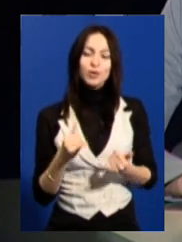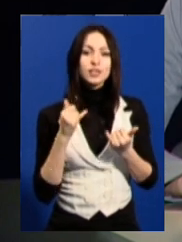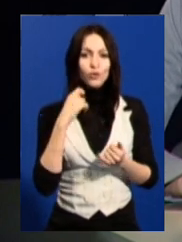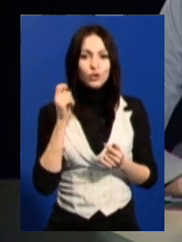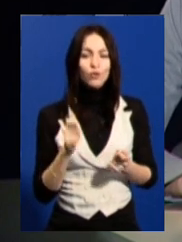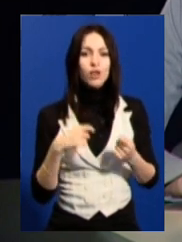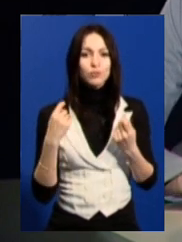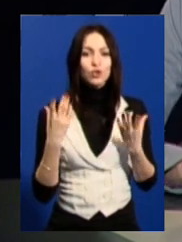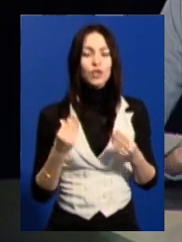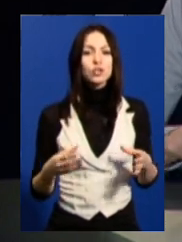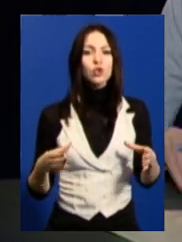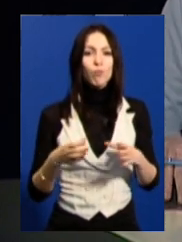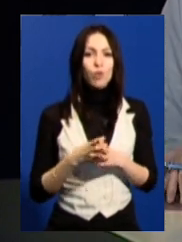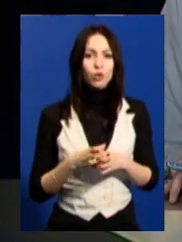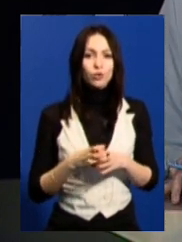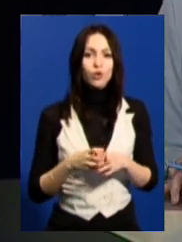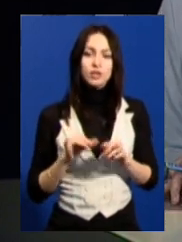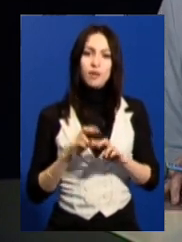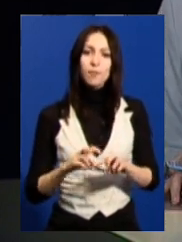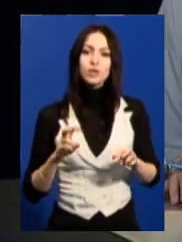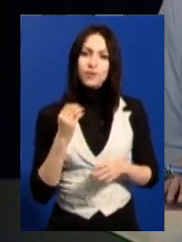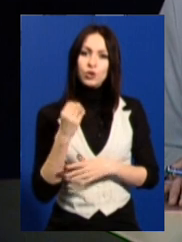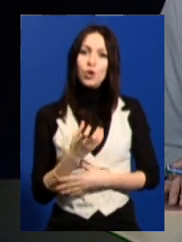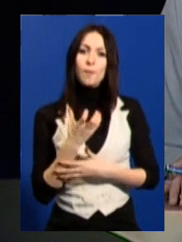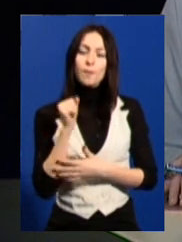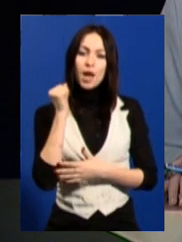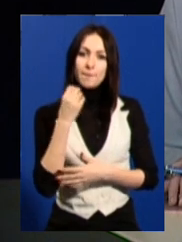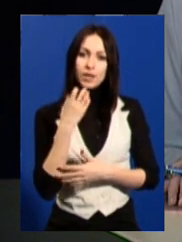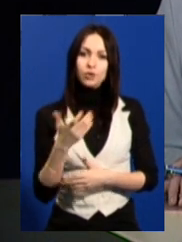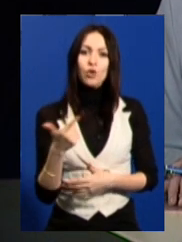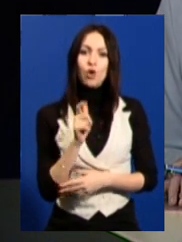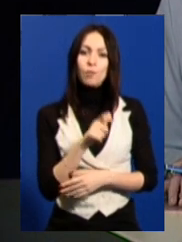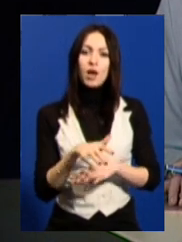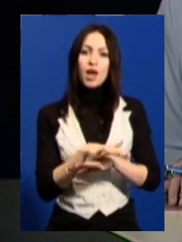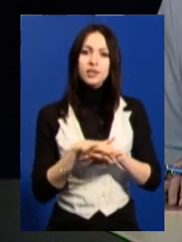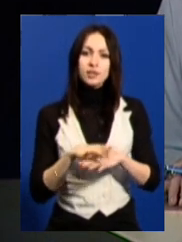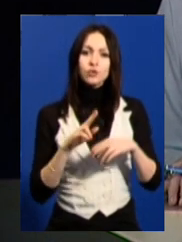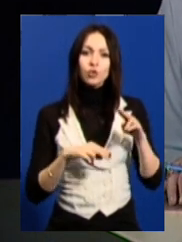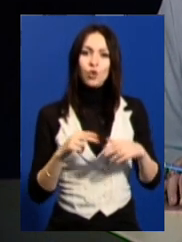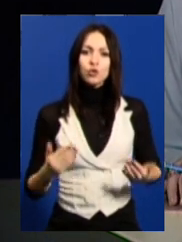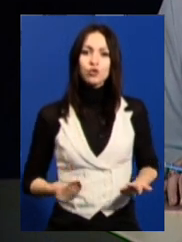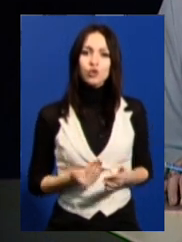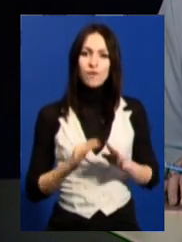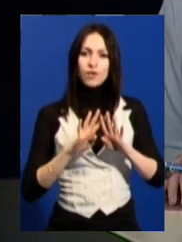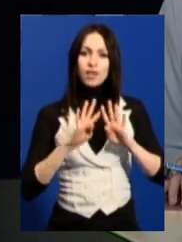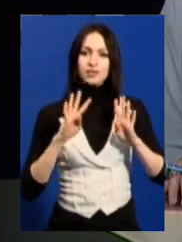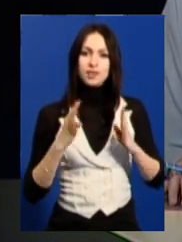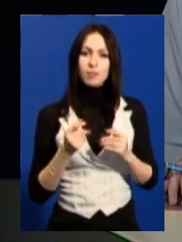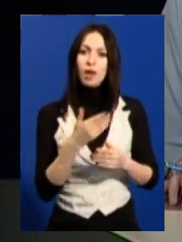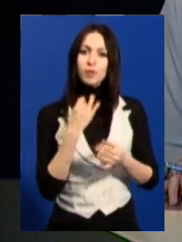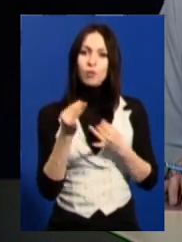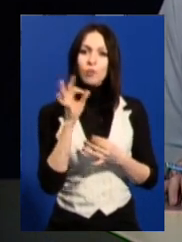Соборності. Посадовці покладають квіти до пам'ятників, громадськість будує живі ланцюги, а ми ж з вами поговоримо про людей, які